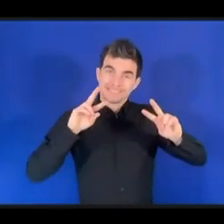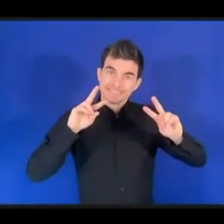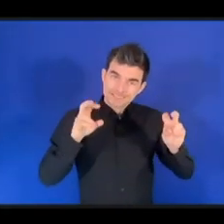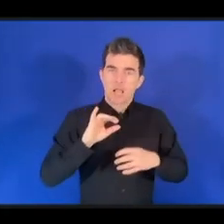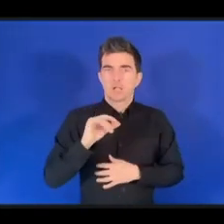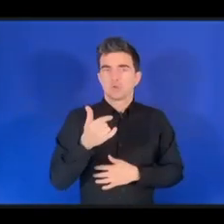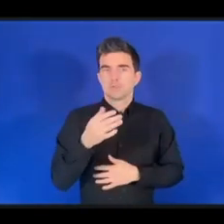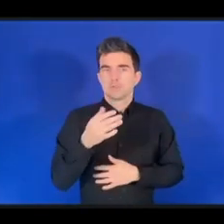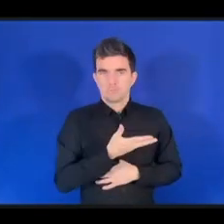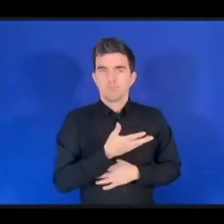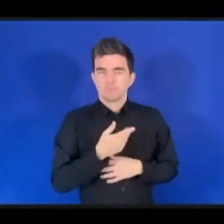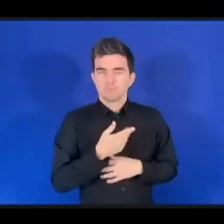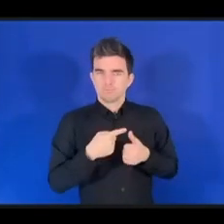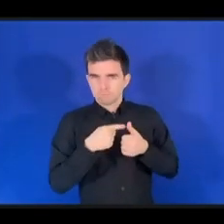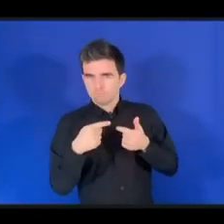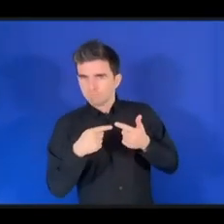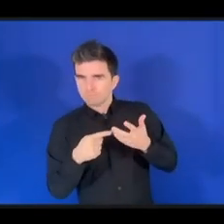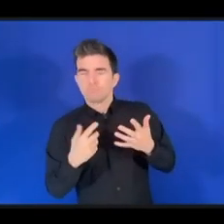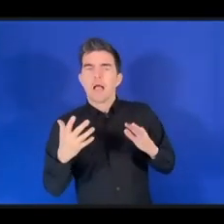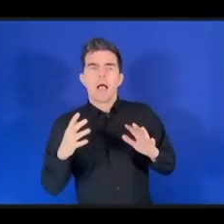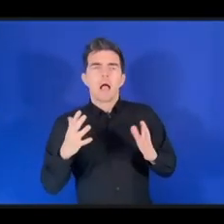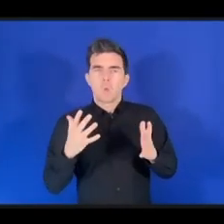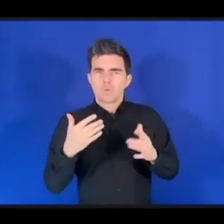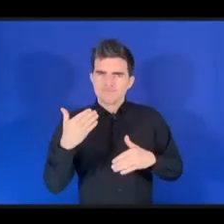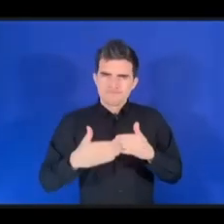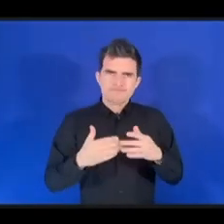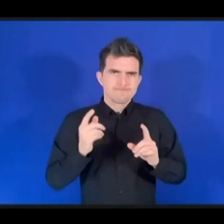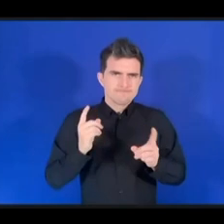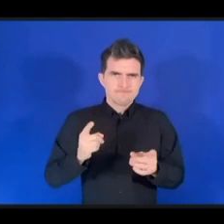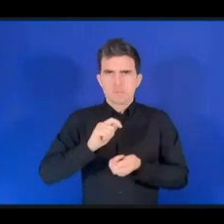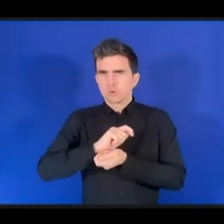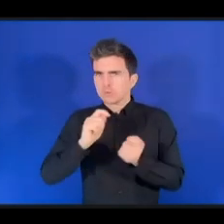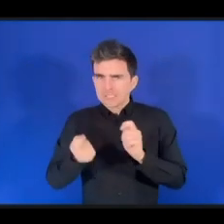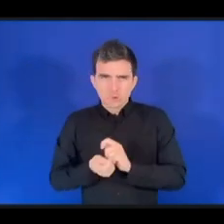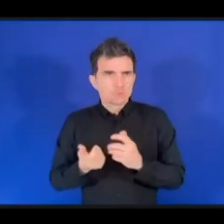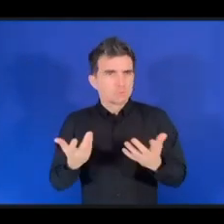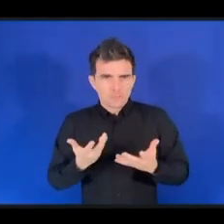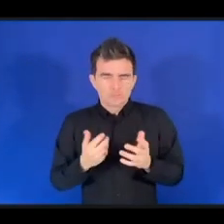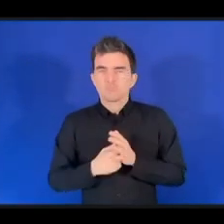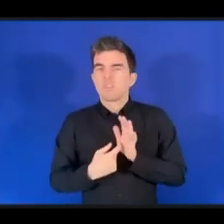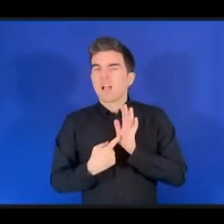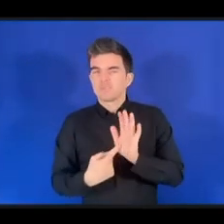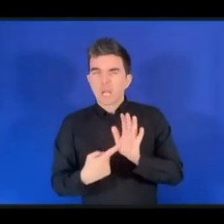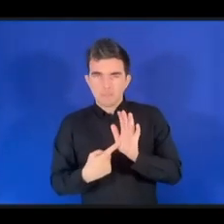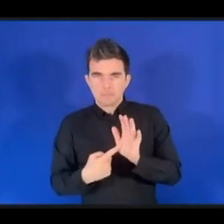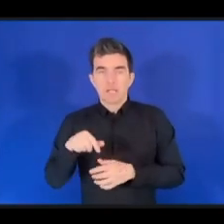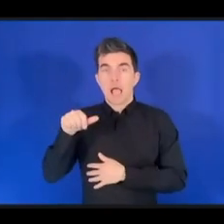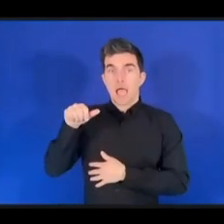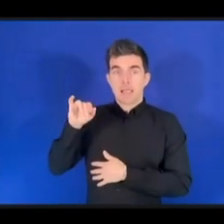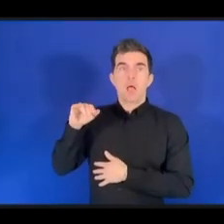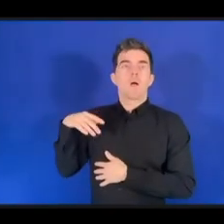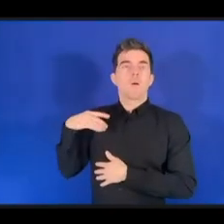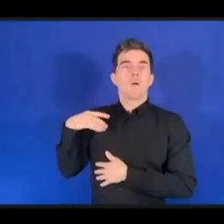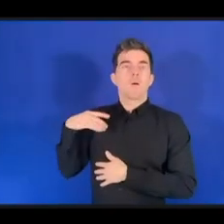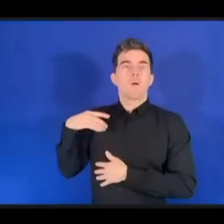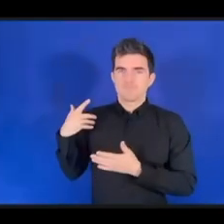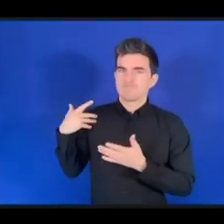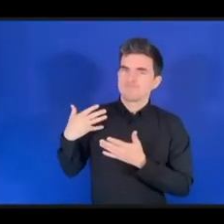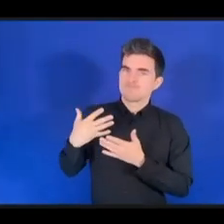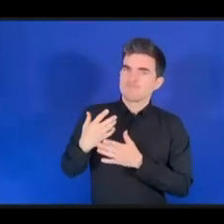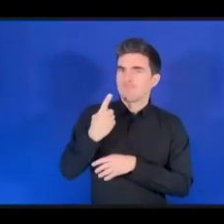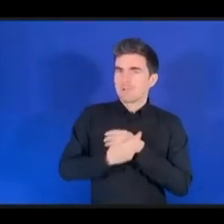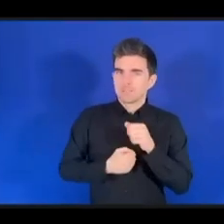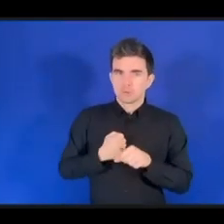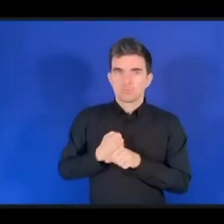главных тем обсуждения за последний год и совершенно заслуженно был одной из главных тем форума.